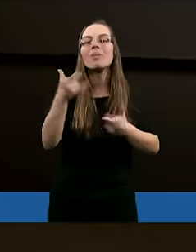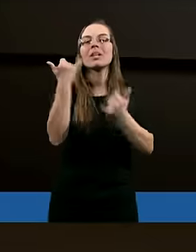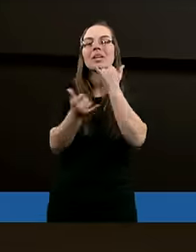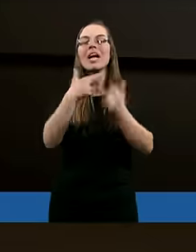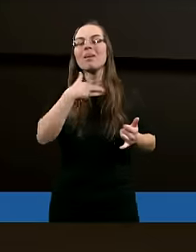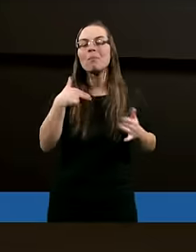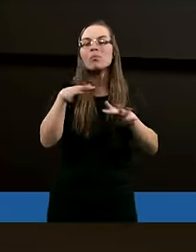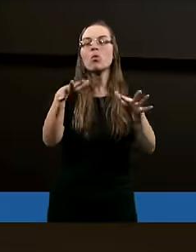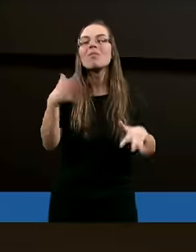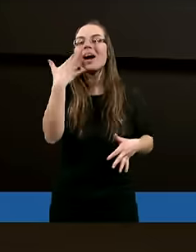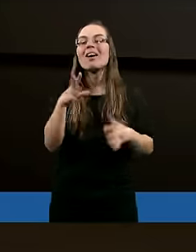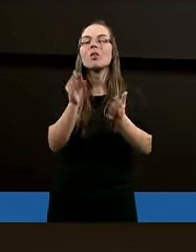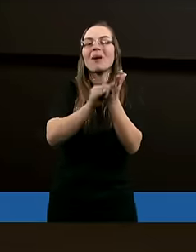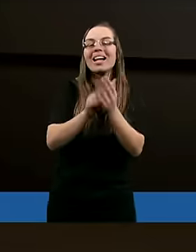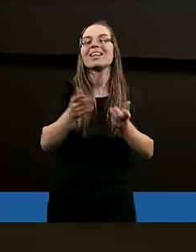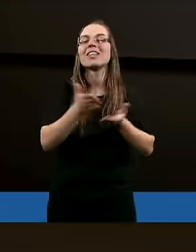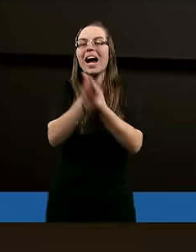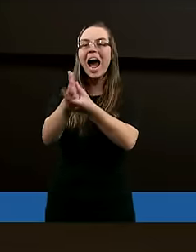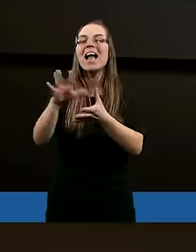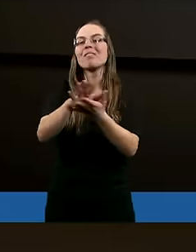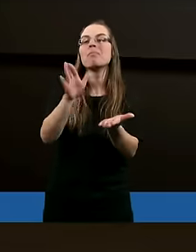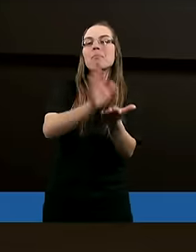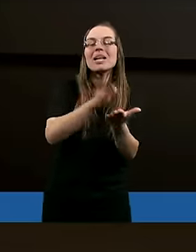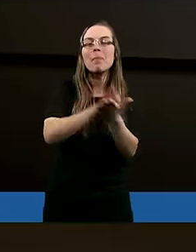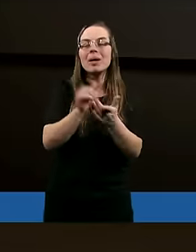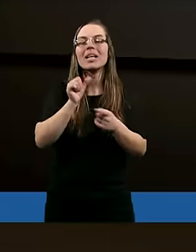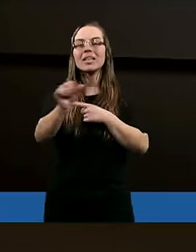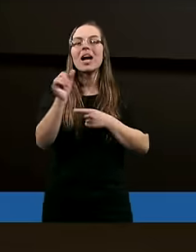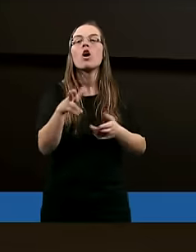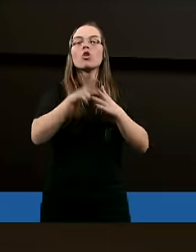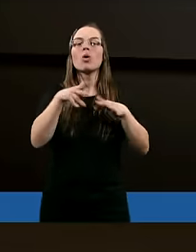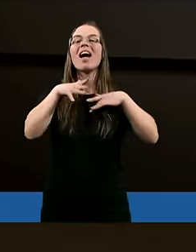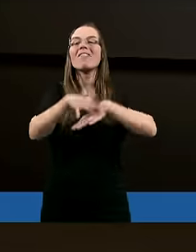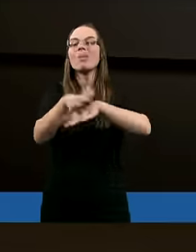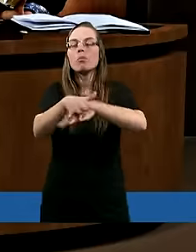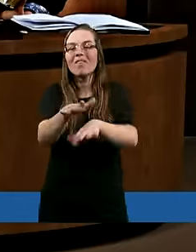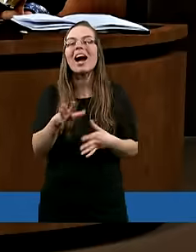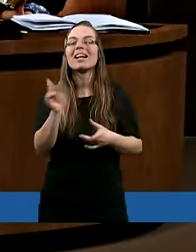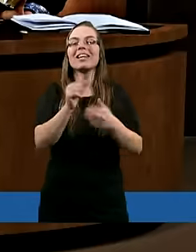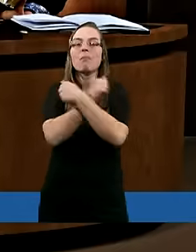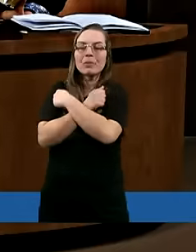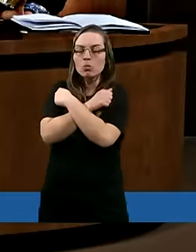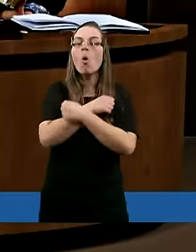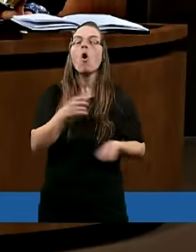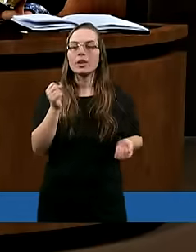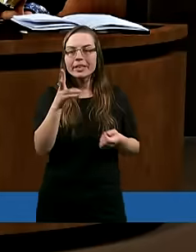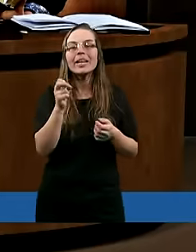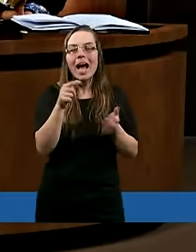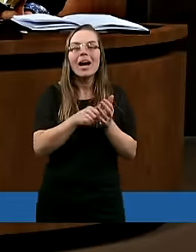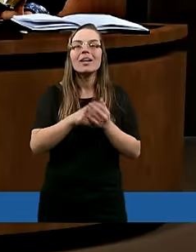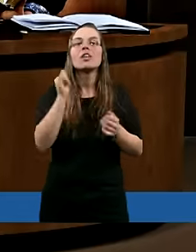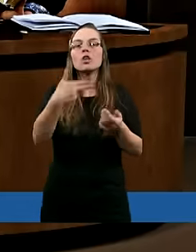Jest mnóstwo bardzo praktycznych rad w Biblii. Które wypływają z miłości właśnie. wypływają z miłości.